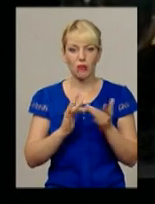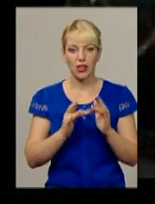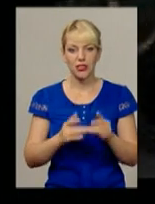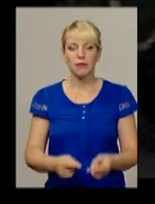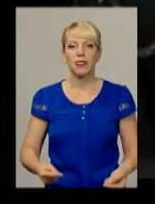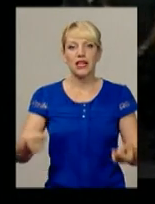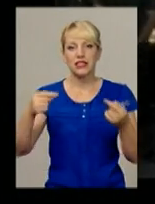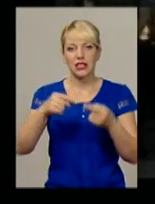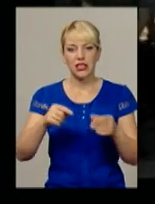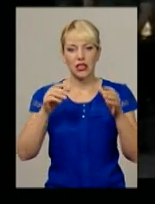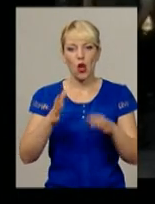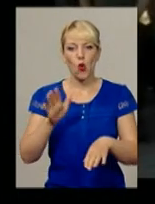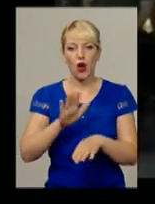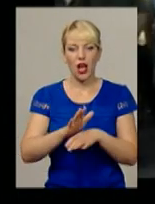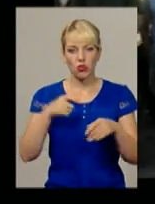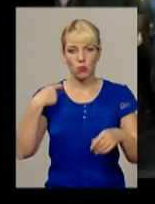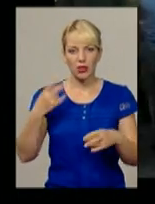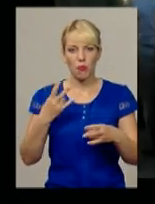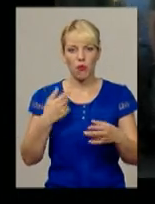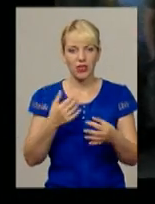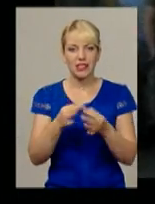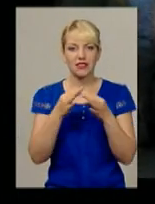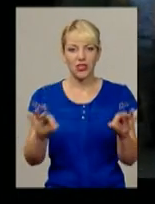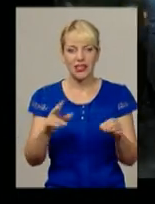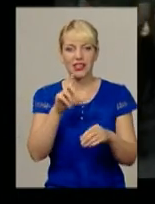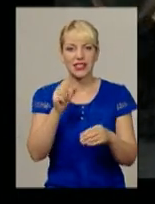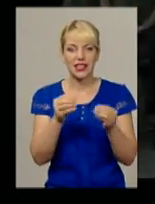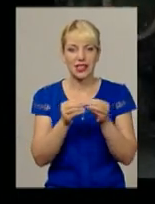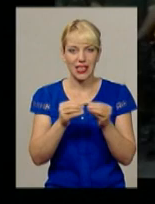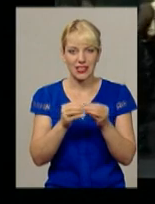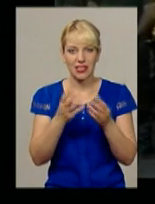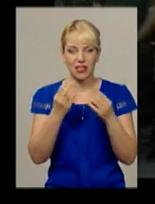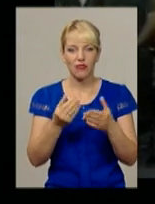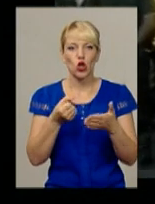Згідно указу президента нас мають звільнити за 10 днів до 31 липня.